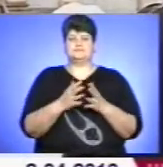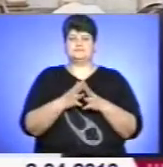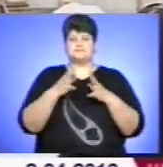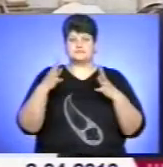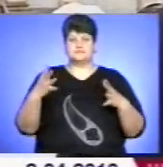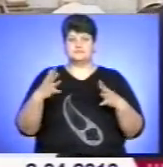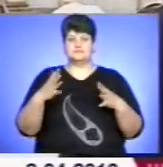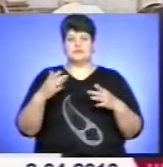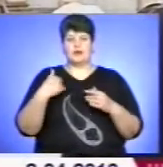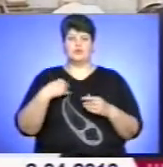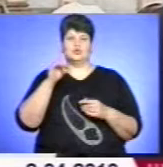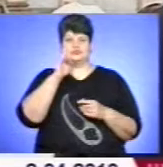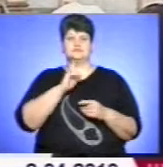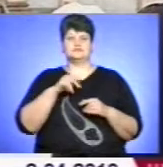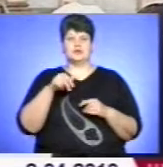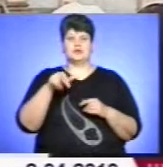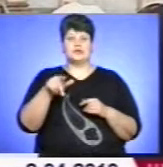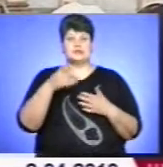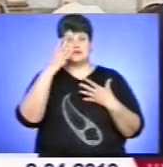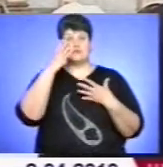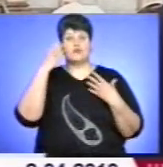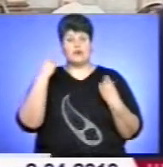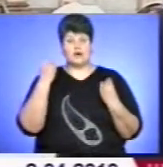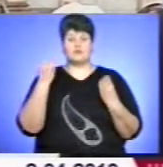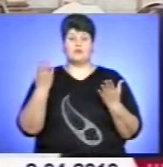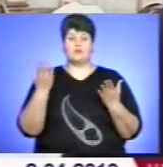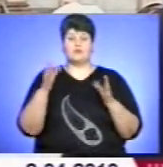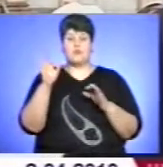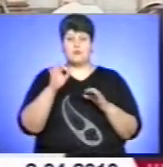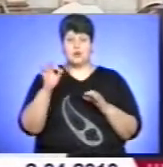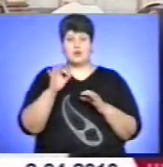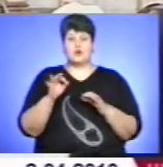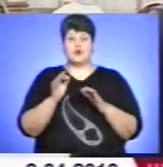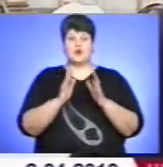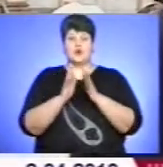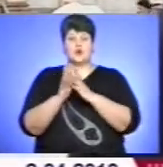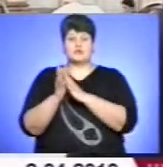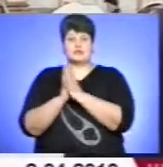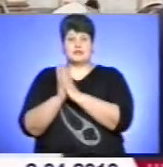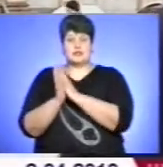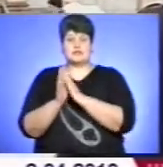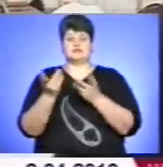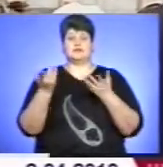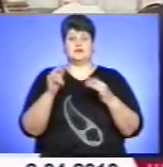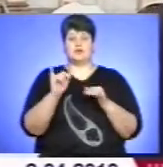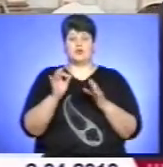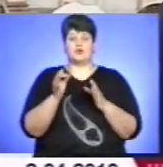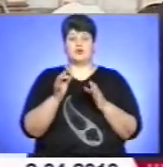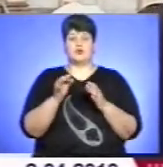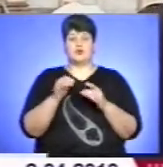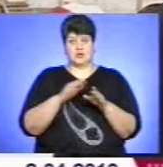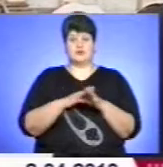покриттями, щоб нам було зручно. Забуваємо про природну рослинність і про її функції, які вона фактично виконує. А ось